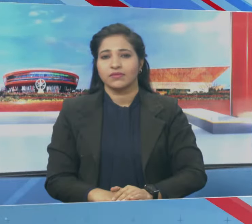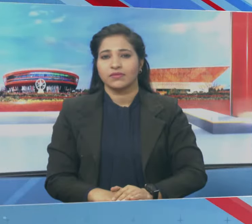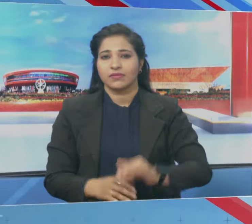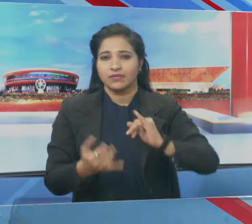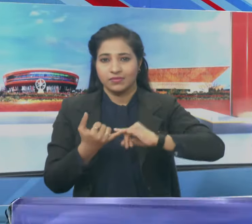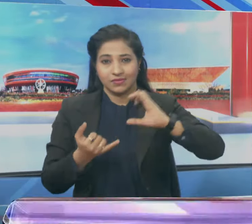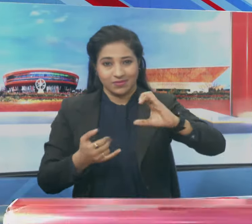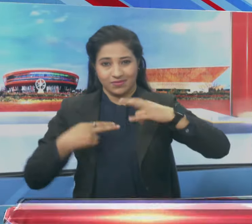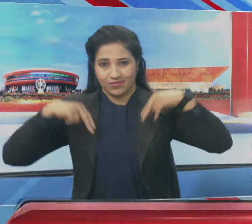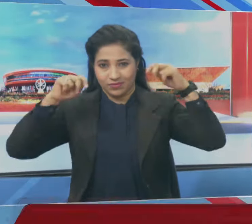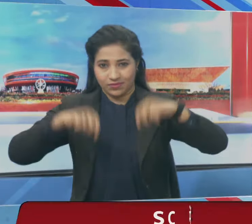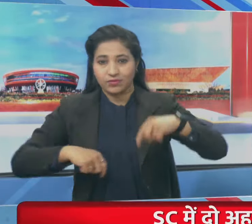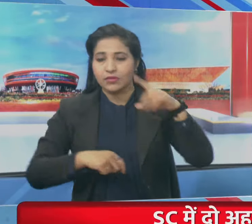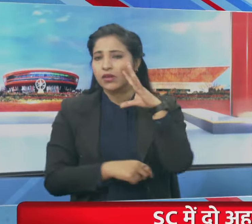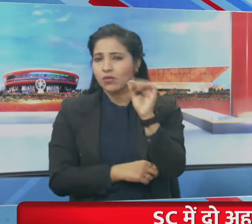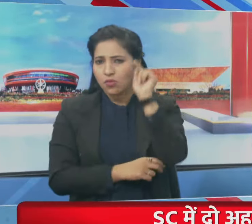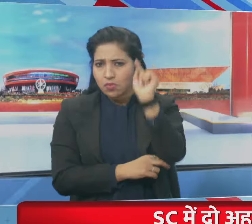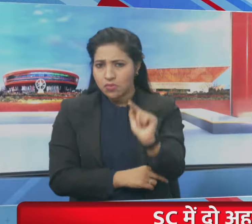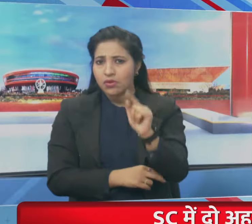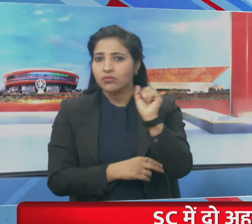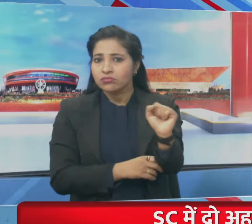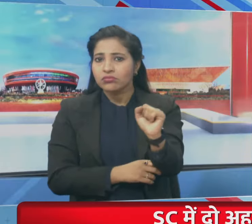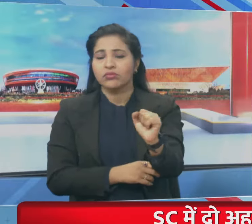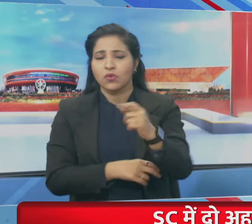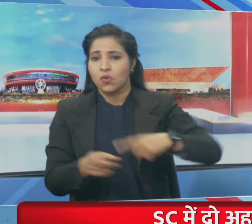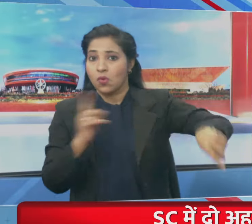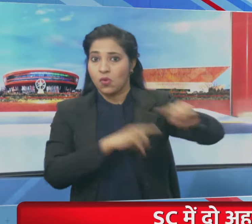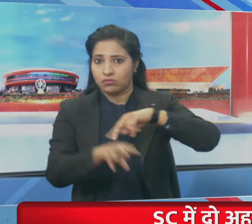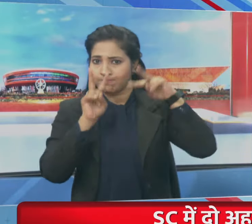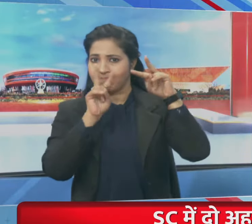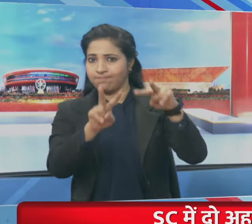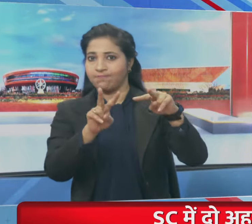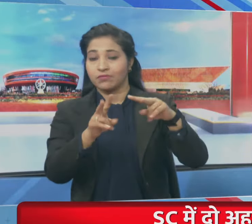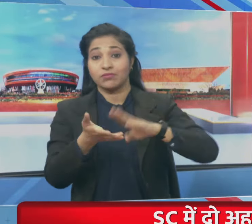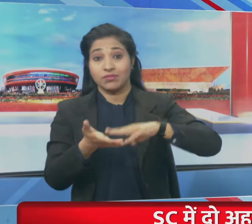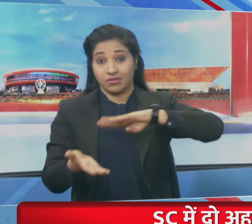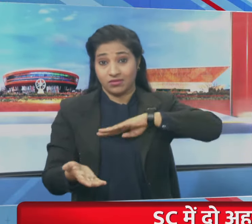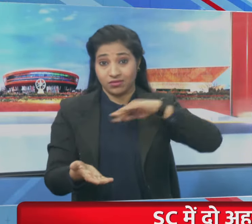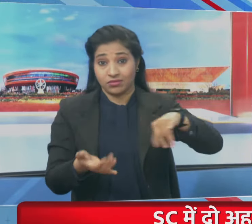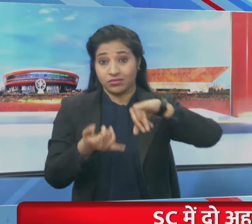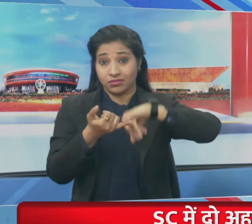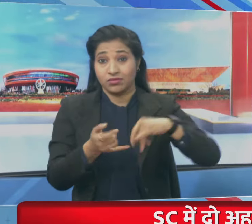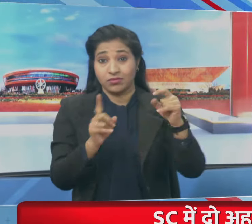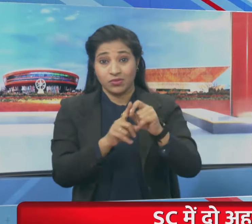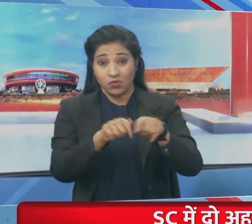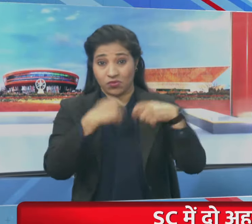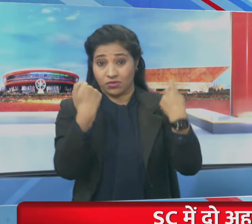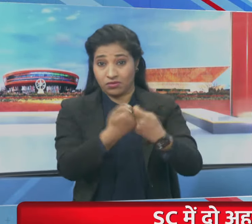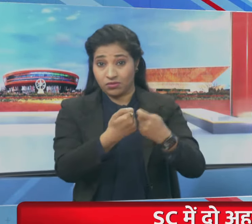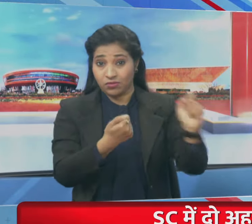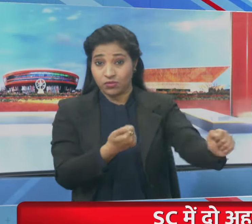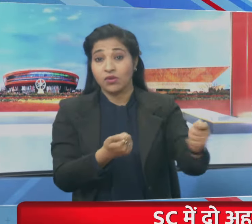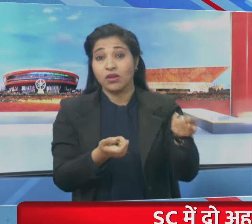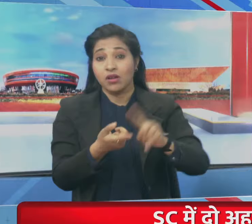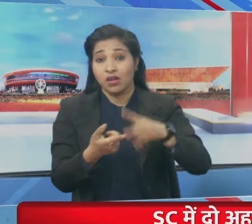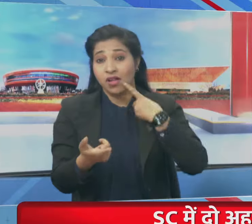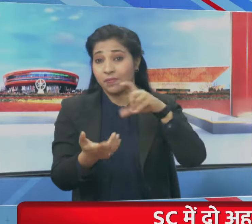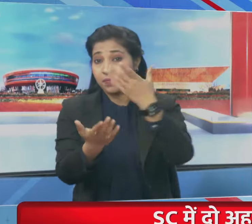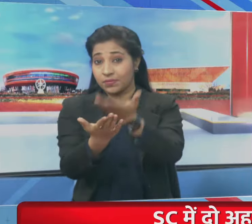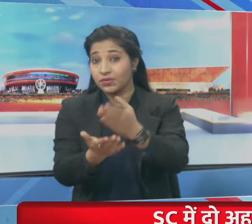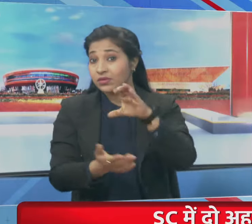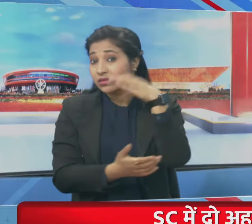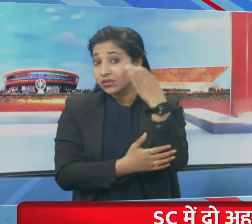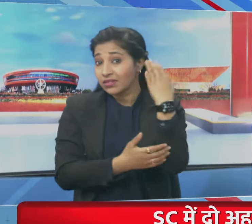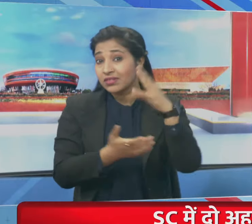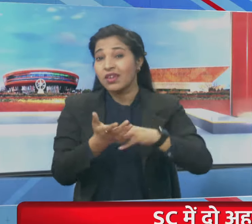सुप्रिम कोट में आज हैं मामलों पर होगी सबकी नजर महराश्ट्र के शरतवार गोट की याचिका के साथ साथ चंडिगण